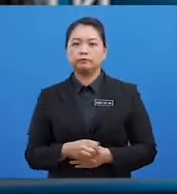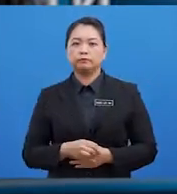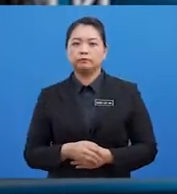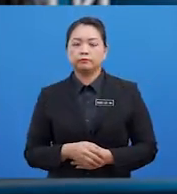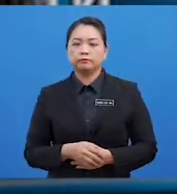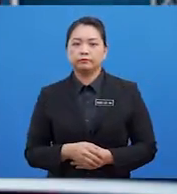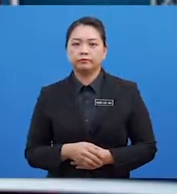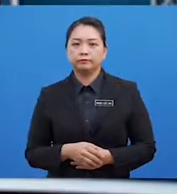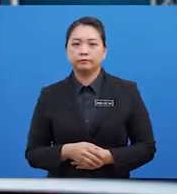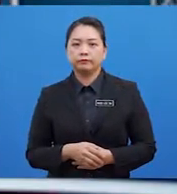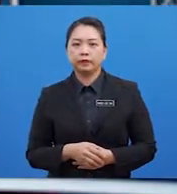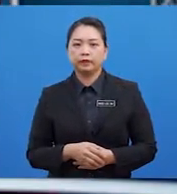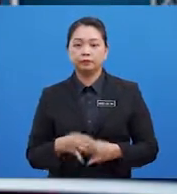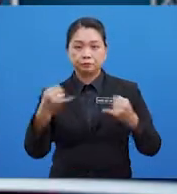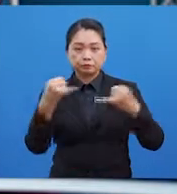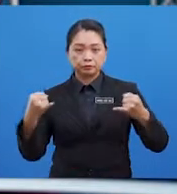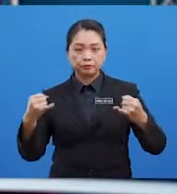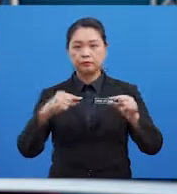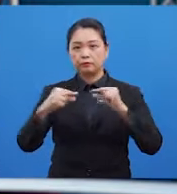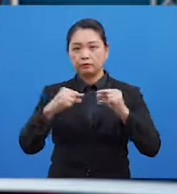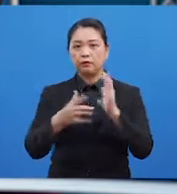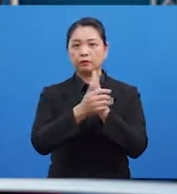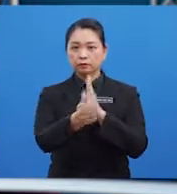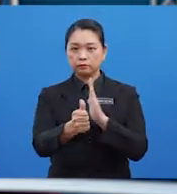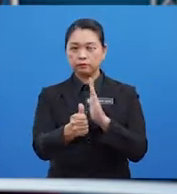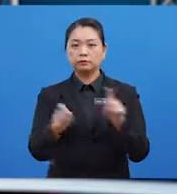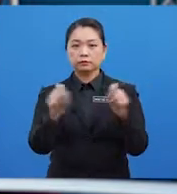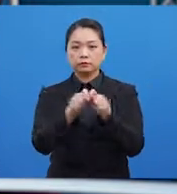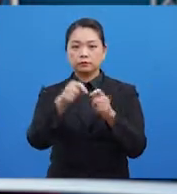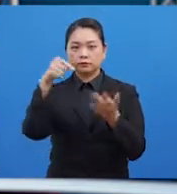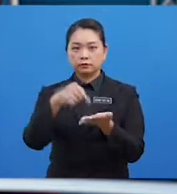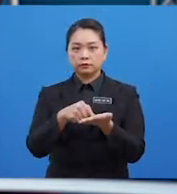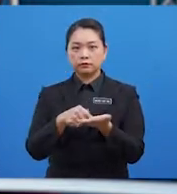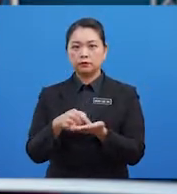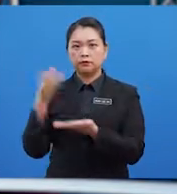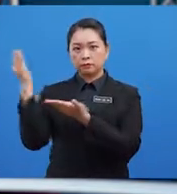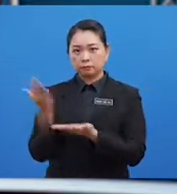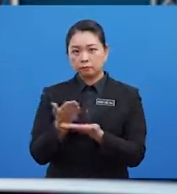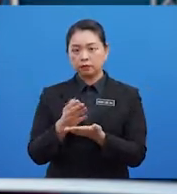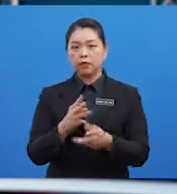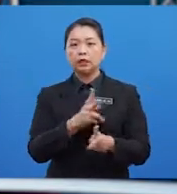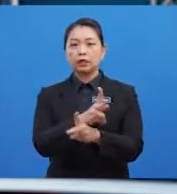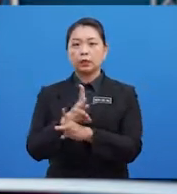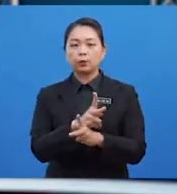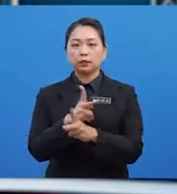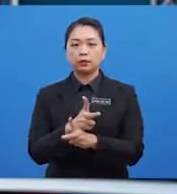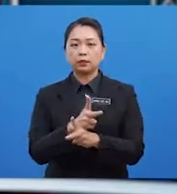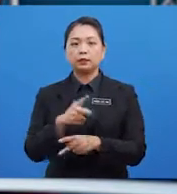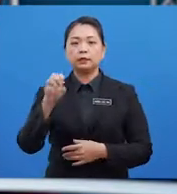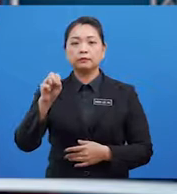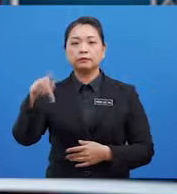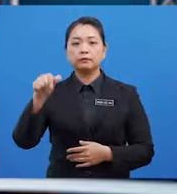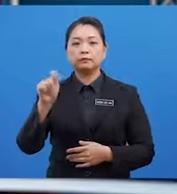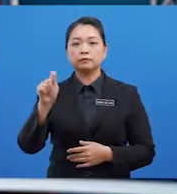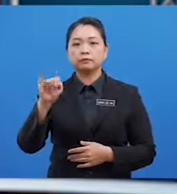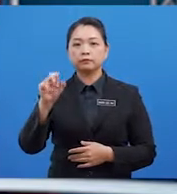pergerakan Jenis-jenis pergerakan kemahiran seperti ini Di bawah kawalan sparcial Adalah